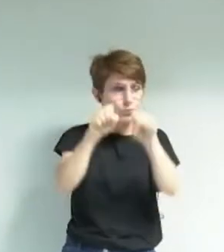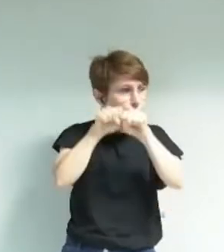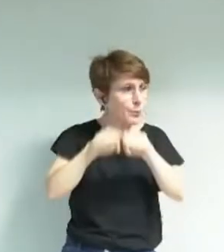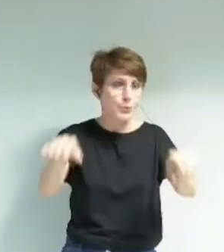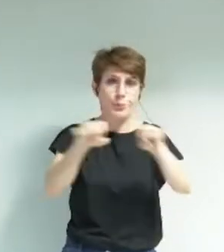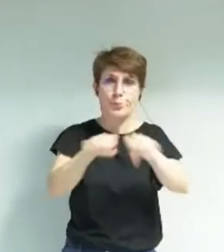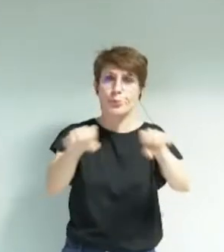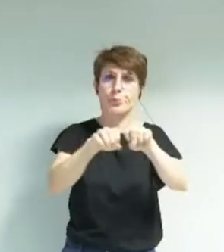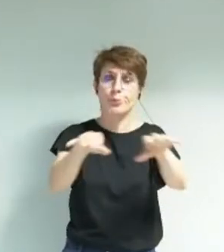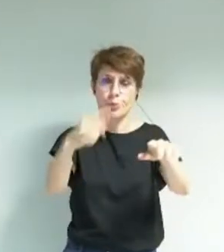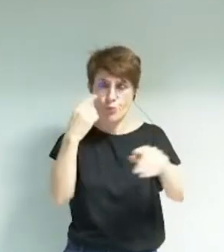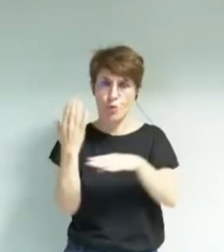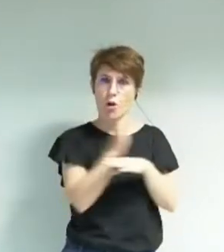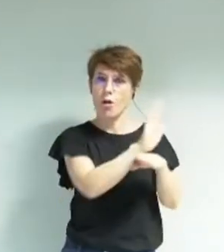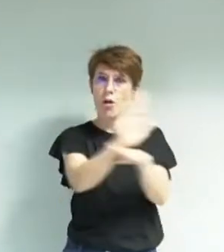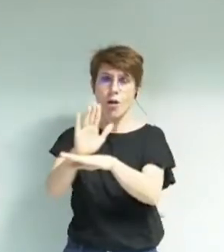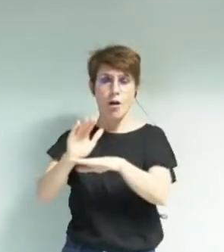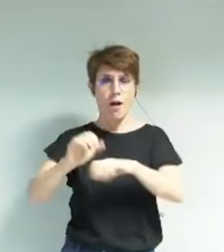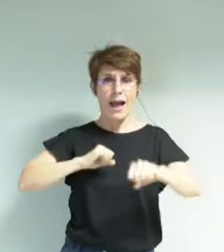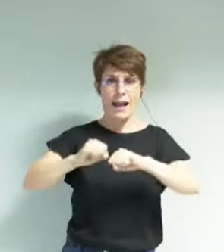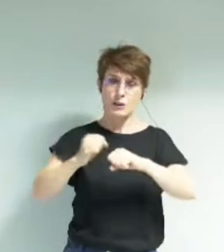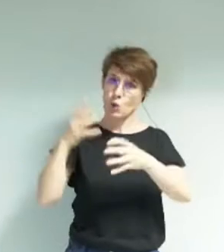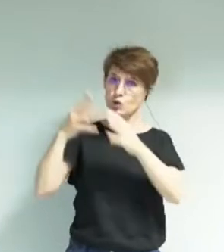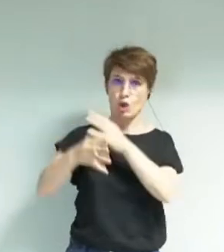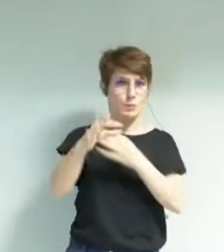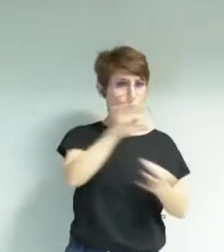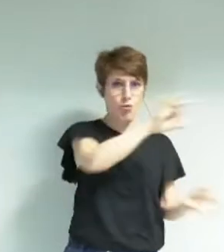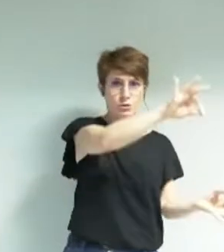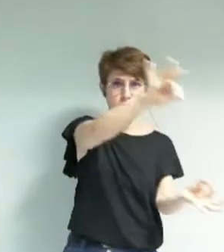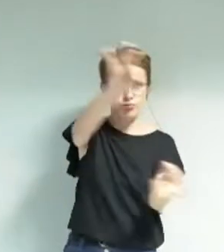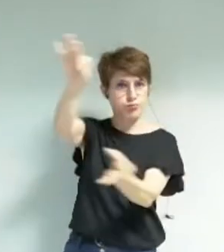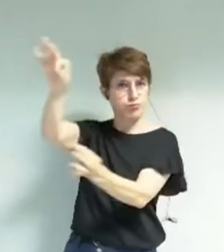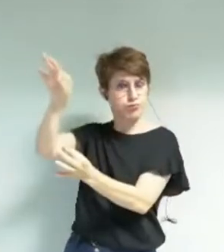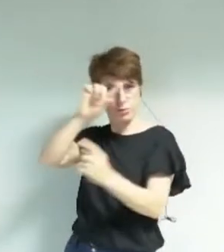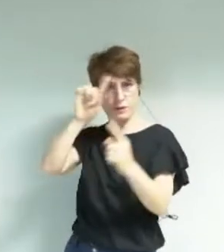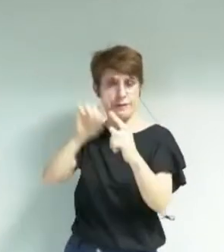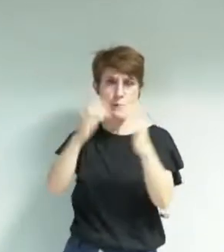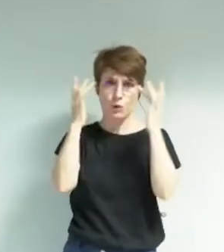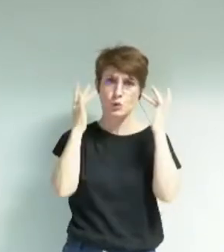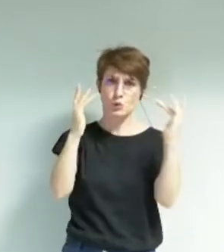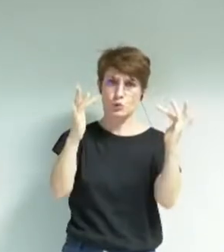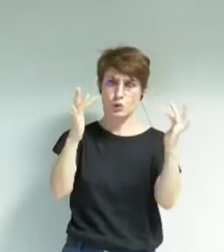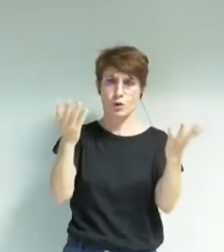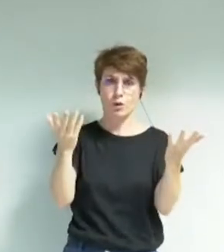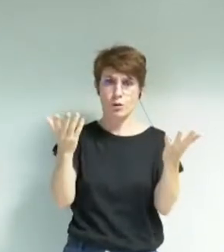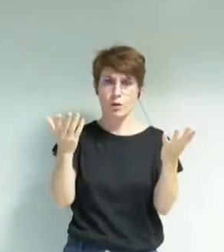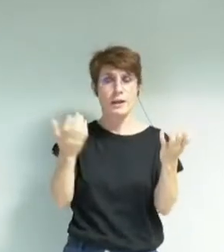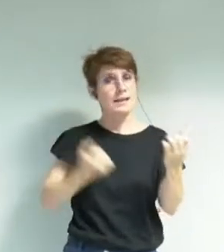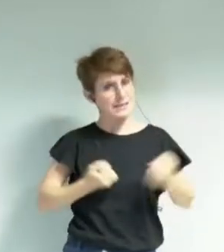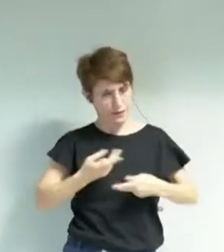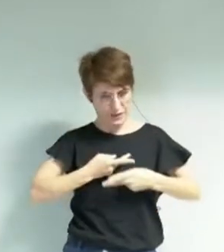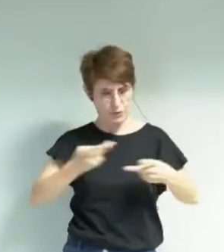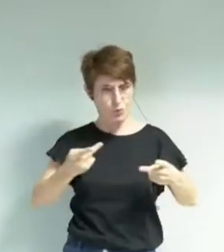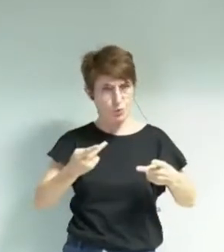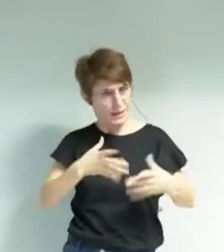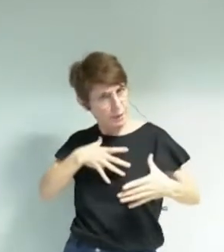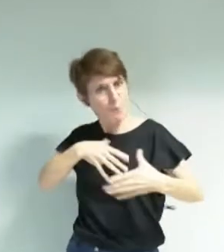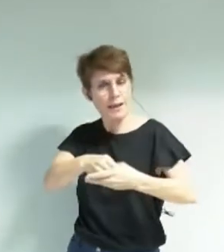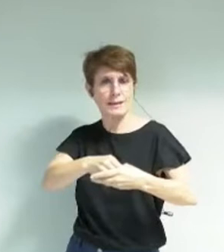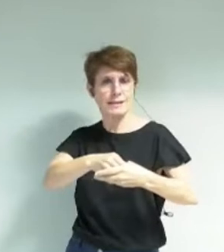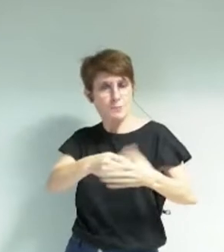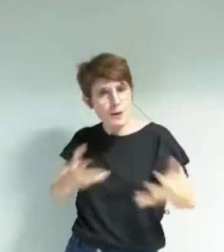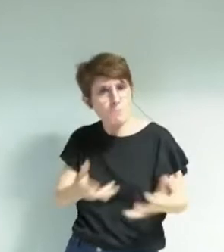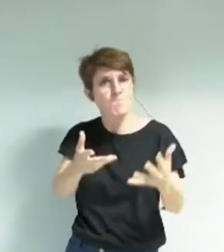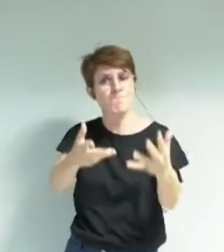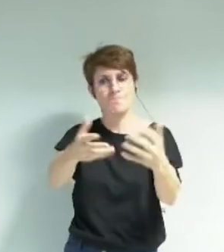pour rendre transparente l'action de chacun des services de la ville en culture et la contribution par le service public à ces défis.